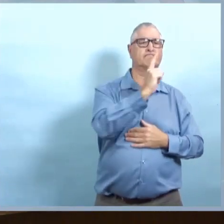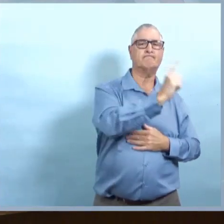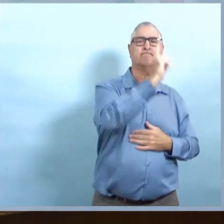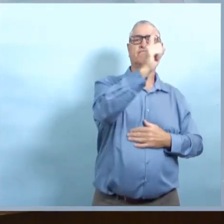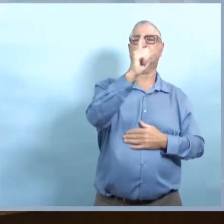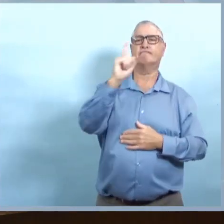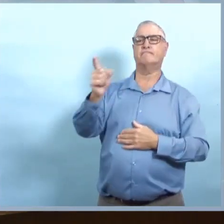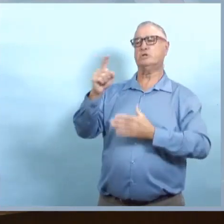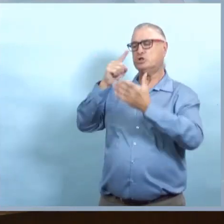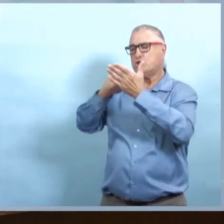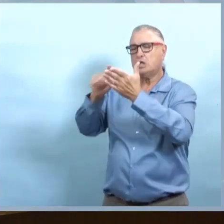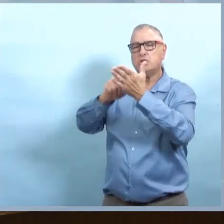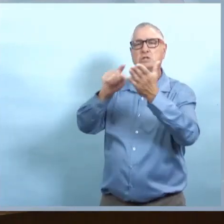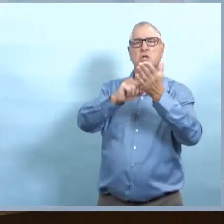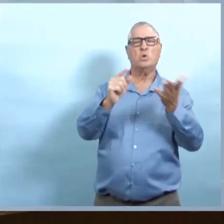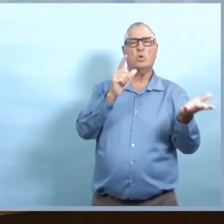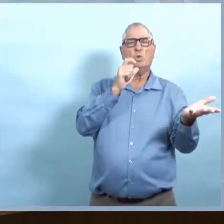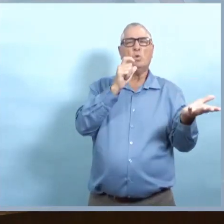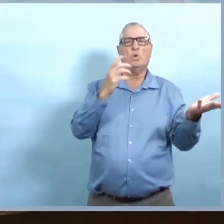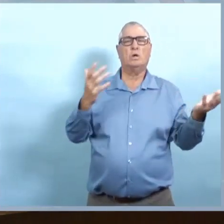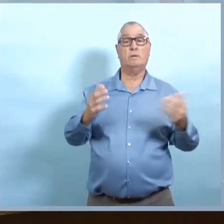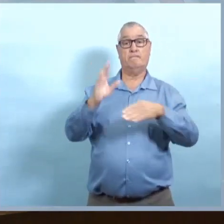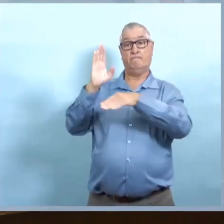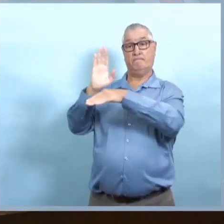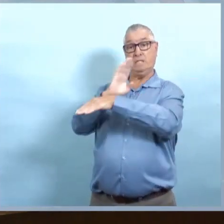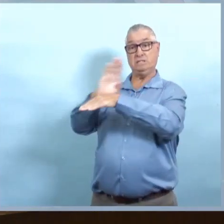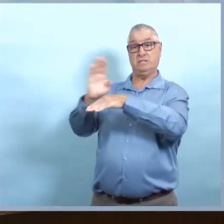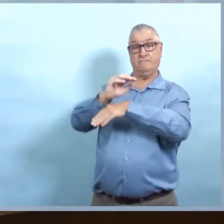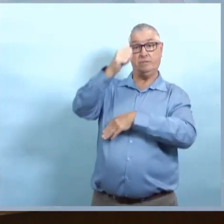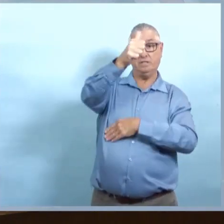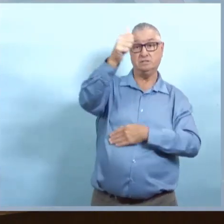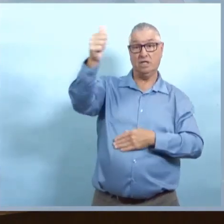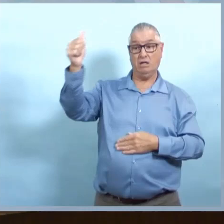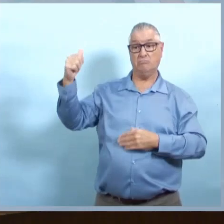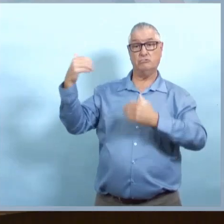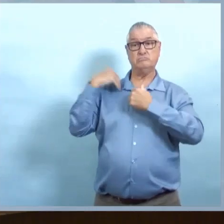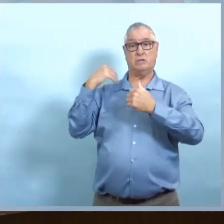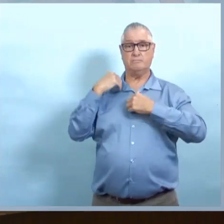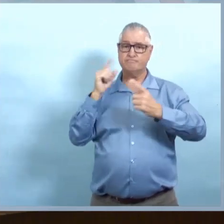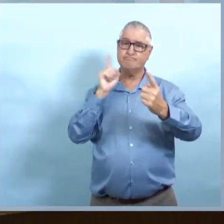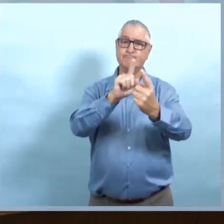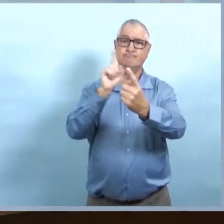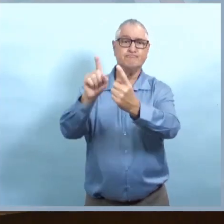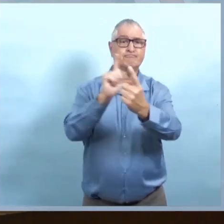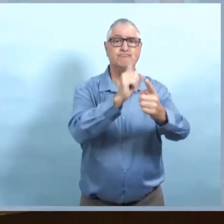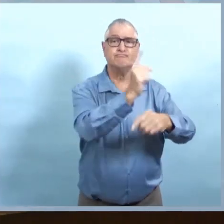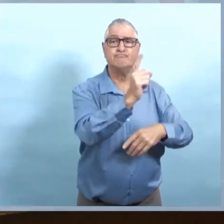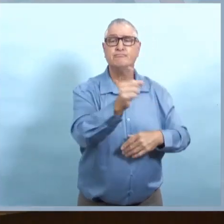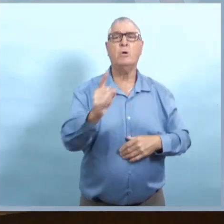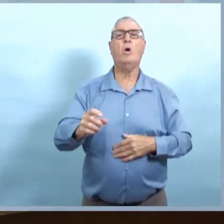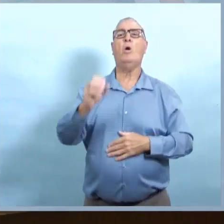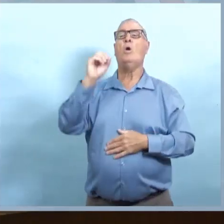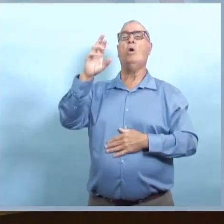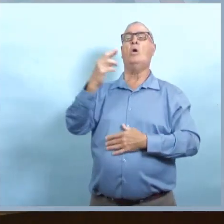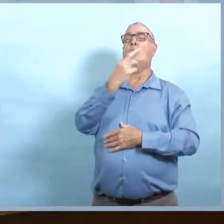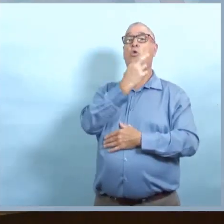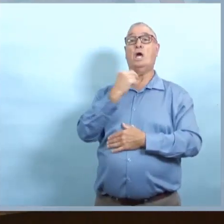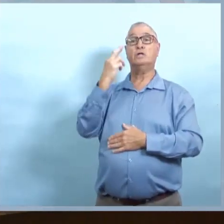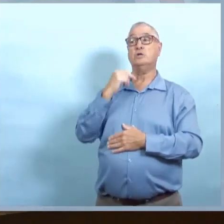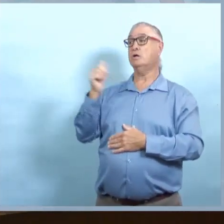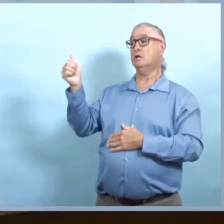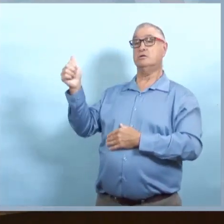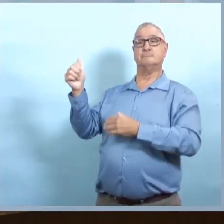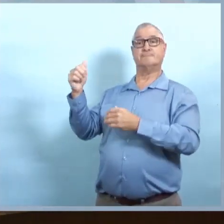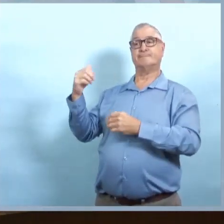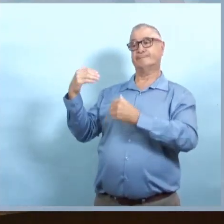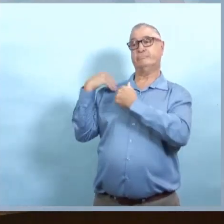Et mon autre question porte sur le port obligatoire du masque. Quelles sont les mesures d'application? Qui va le